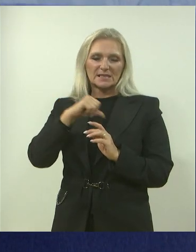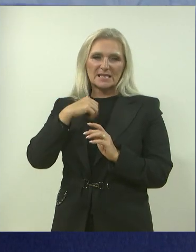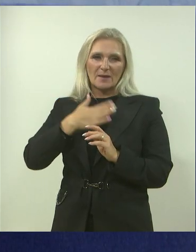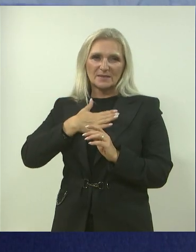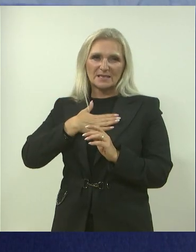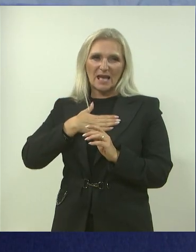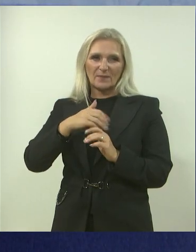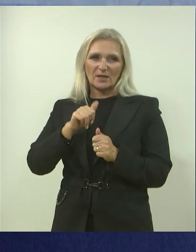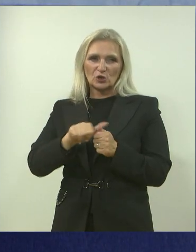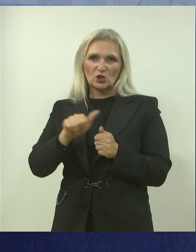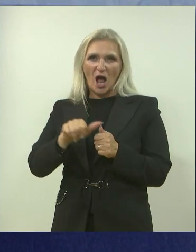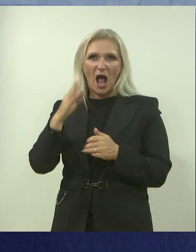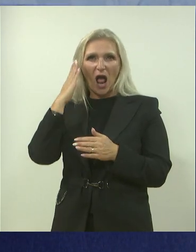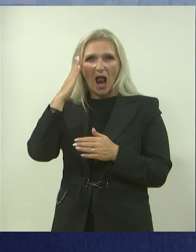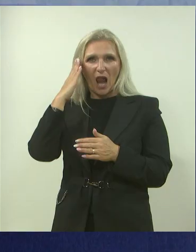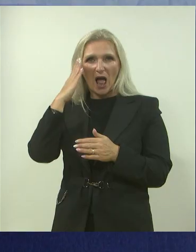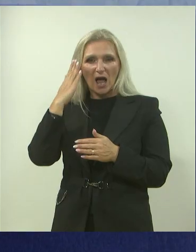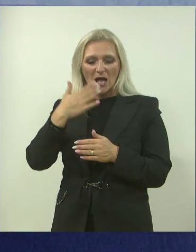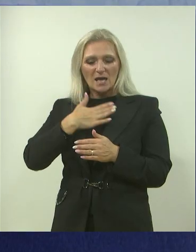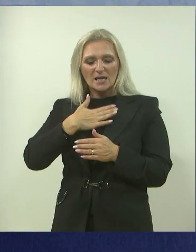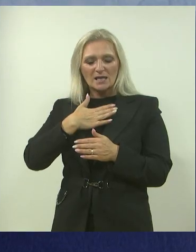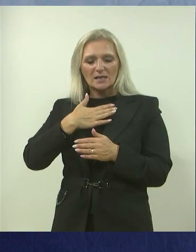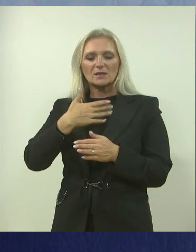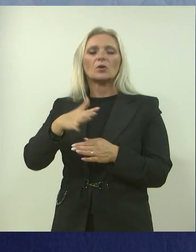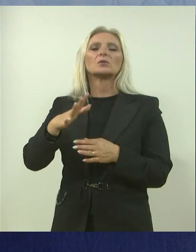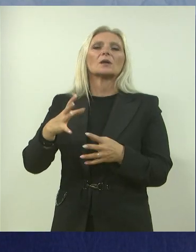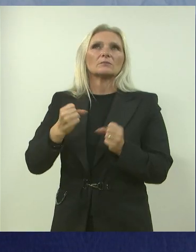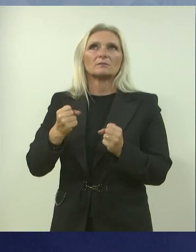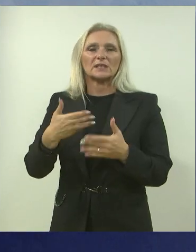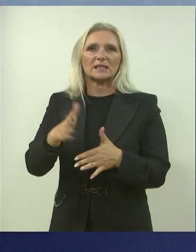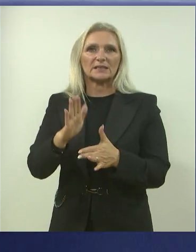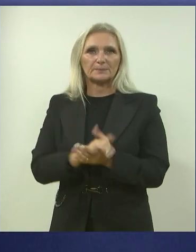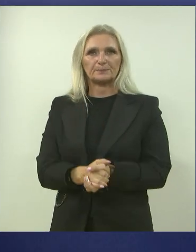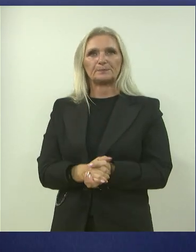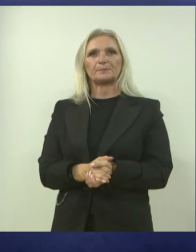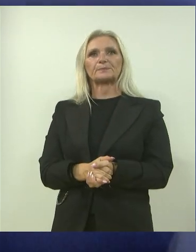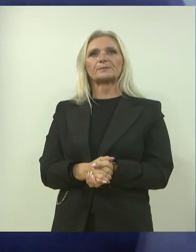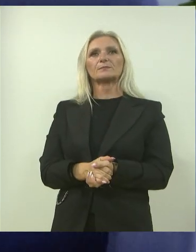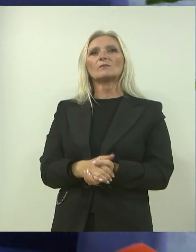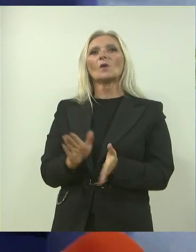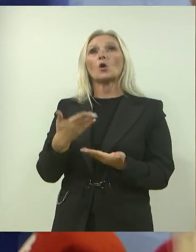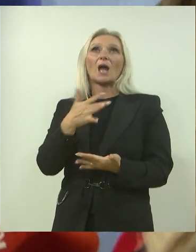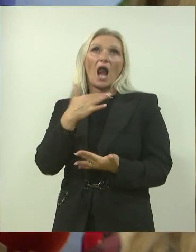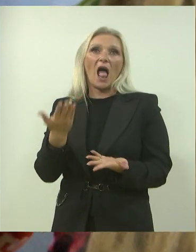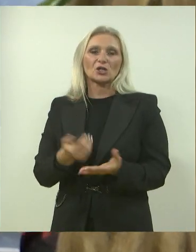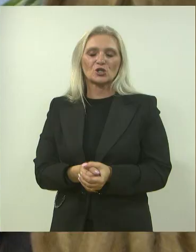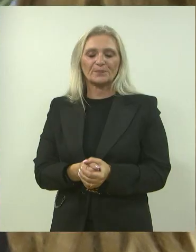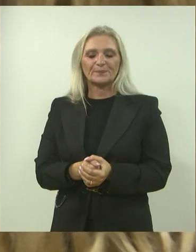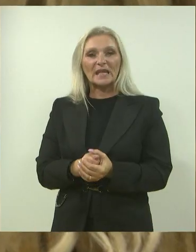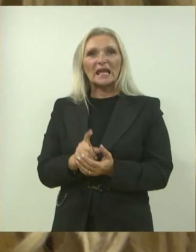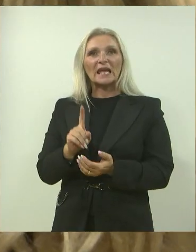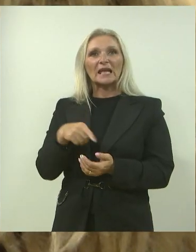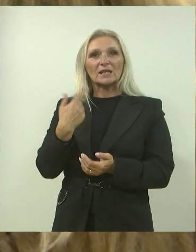koji to radi, šalu na sebi deneš i ona ti to izvuče. Nekak je lakše, je lakše, i drugo samo